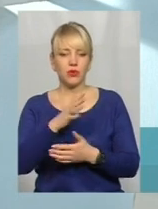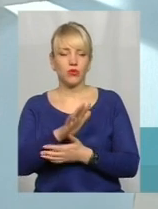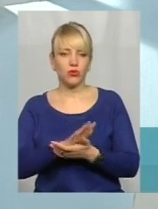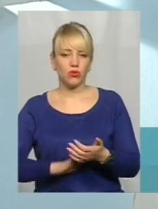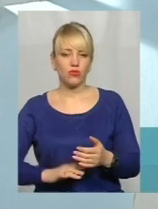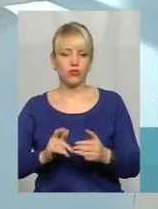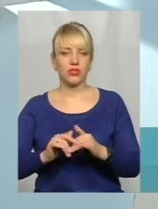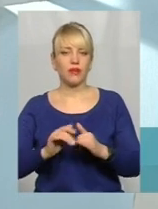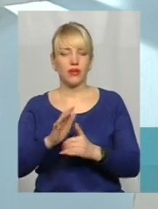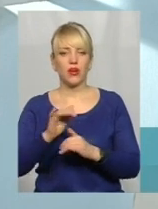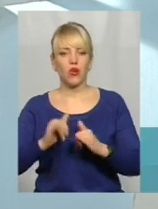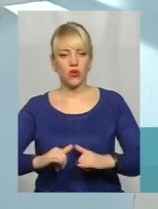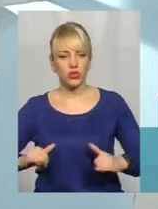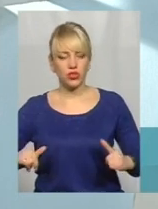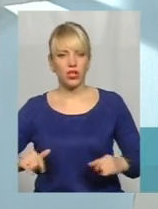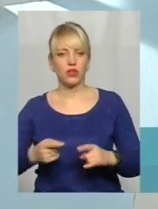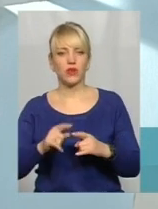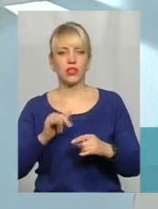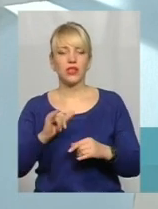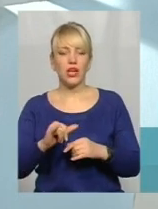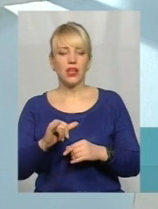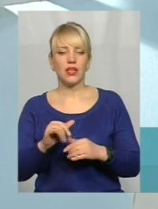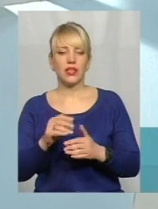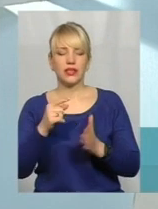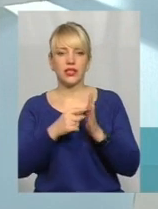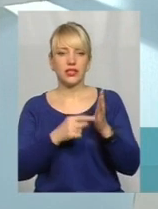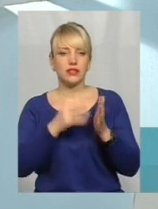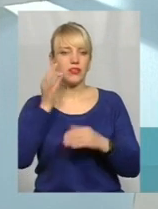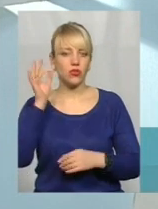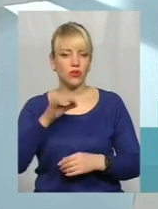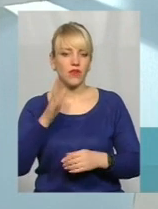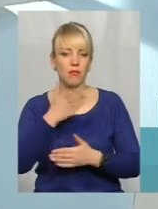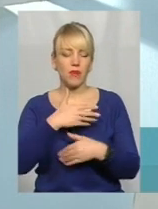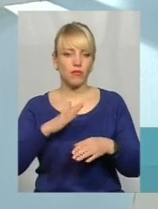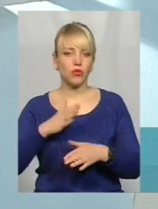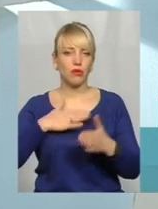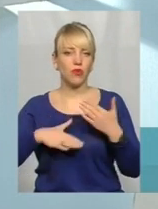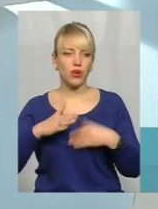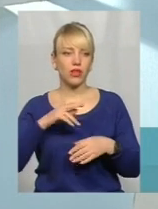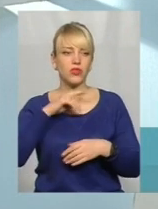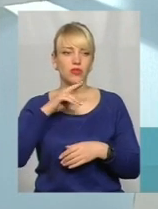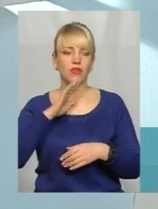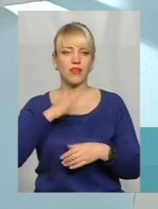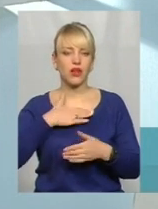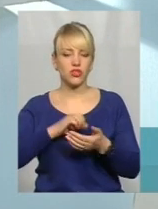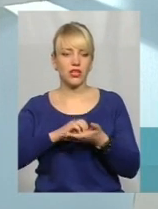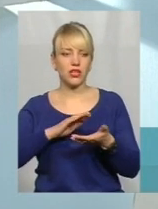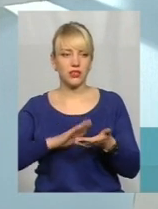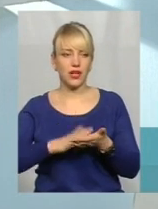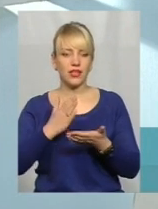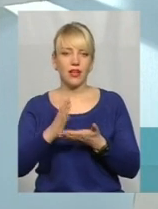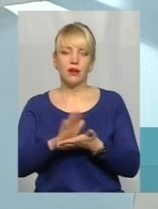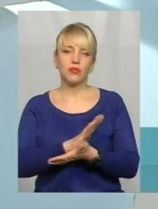розширюватися і ділитися, можливо, досвідом, то ми будемо тільки раді. Але я зауважу, що наша реєстрація хоч є і